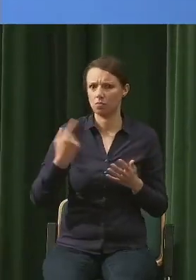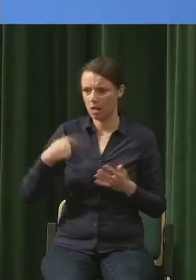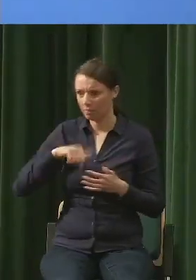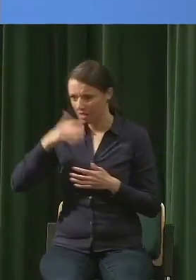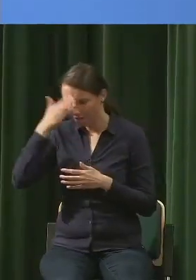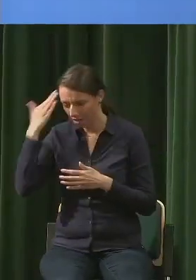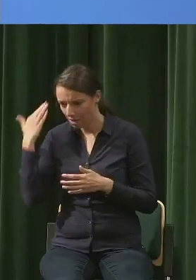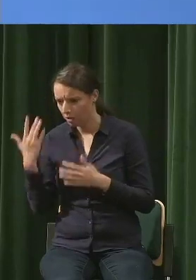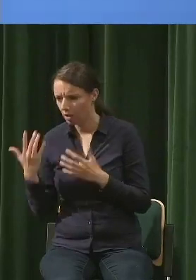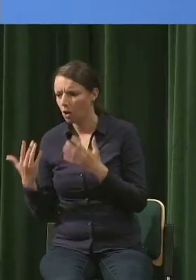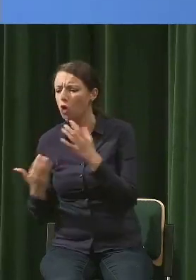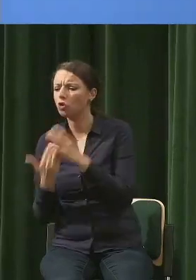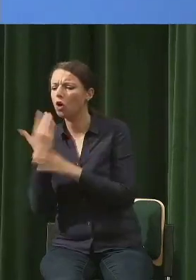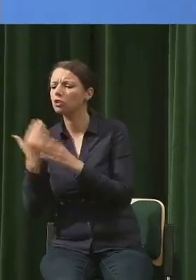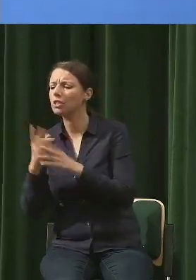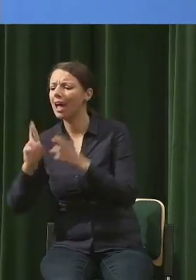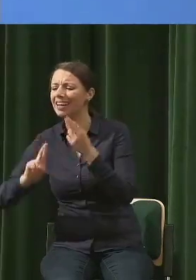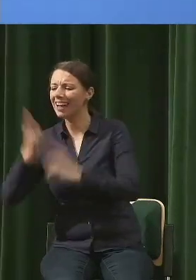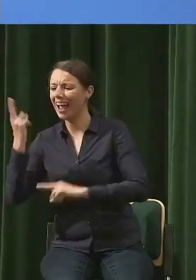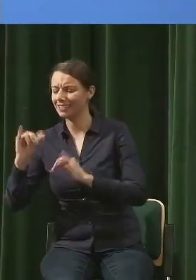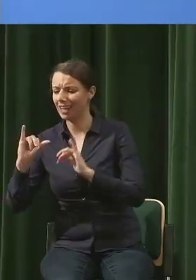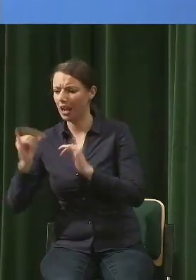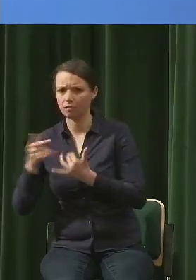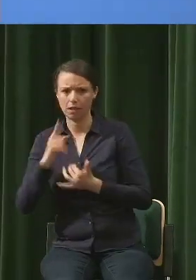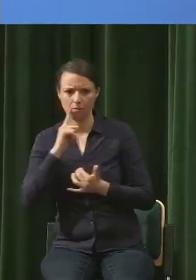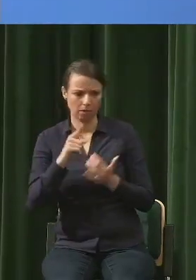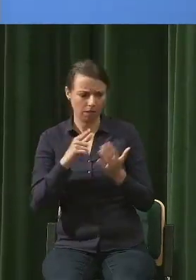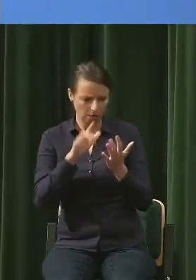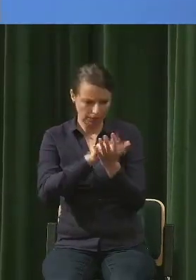To po prostu jakieś szaleństwo. jest już.